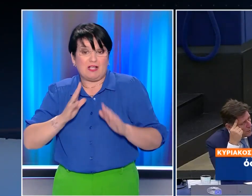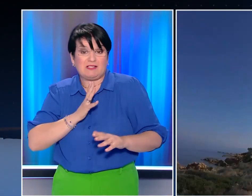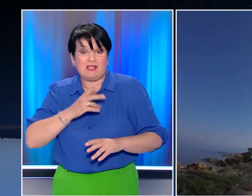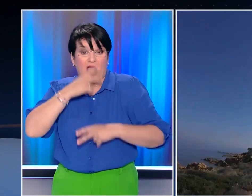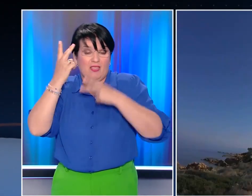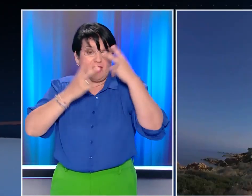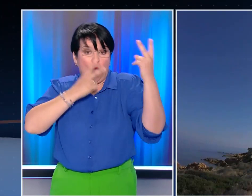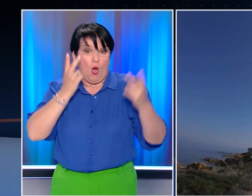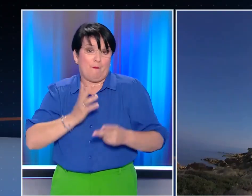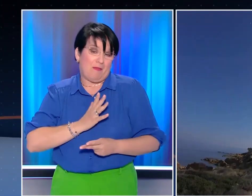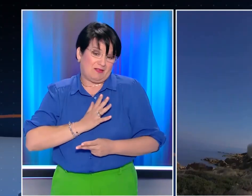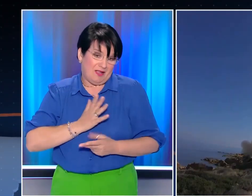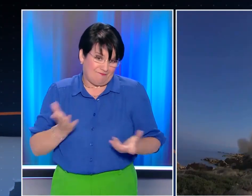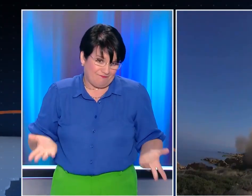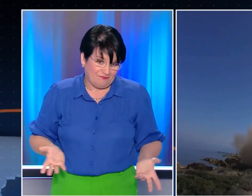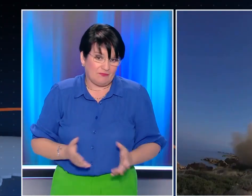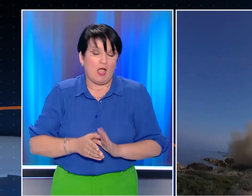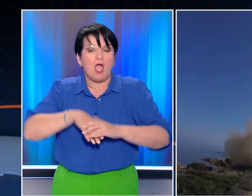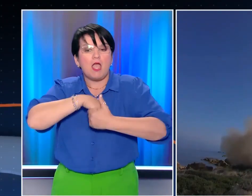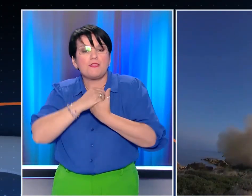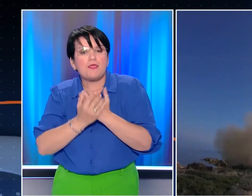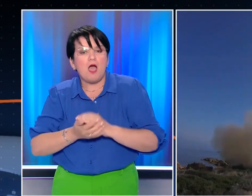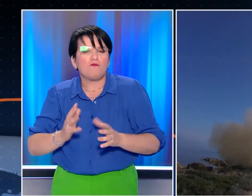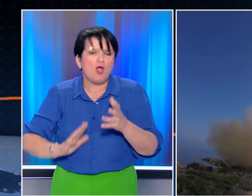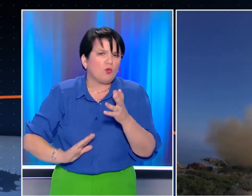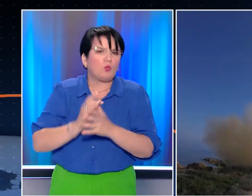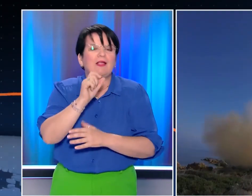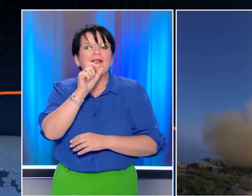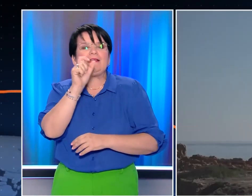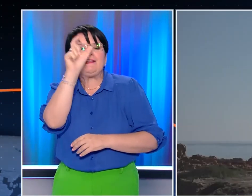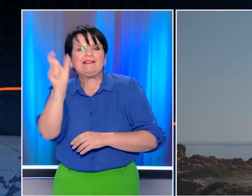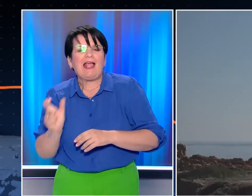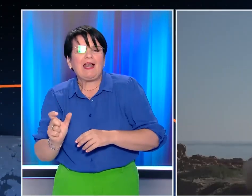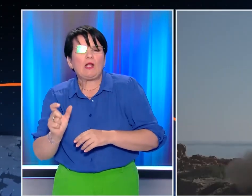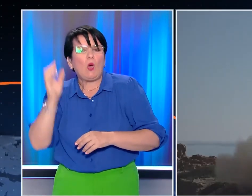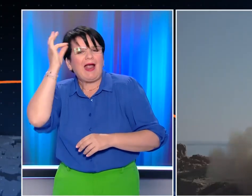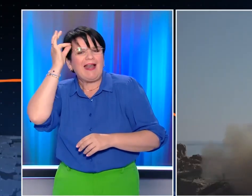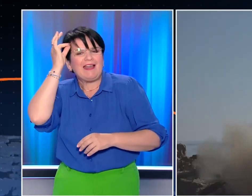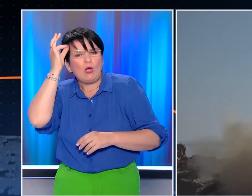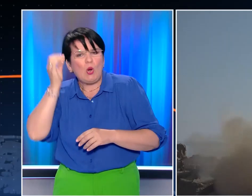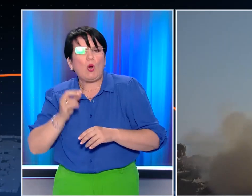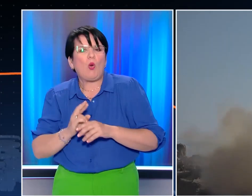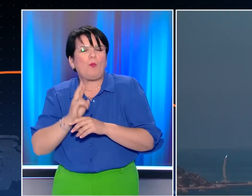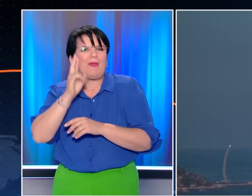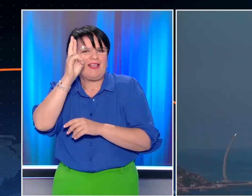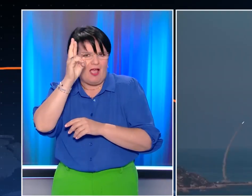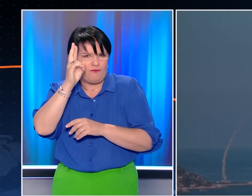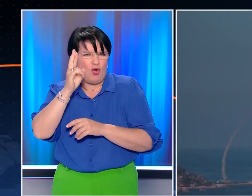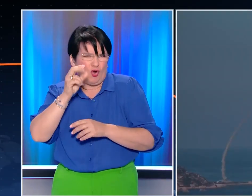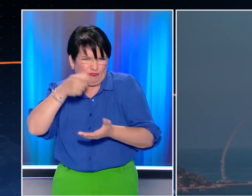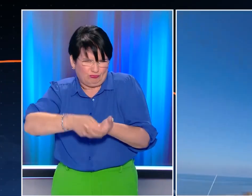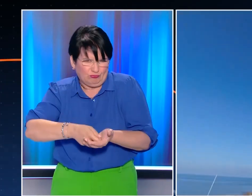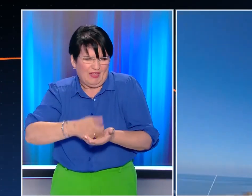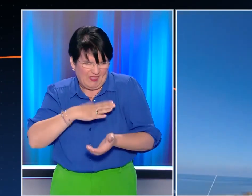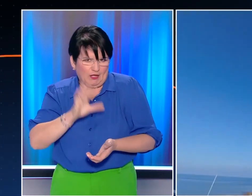Το μεγάλο ενδιαφέρον των Τούρκων Να αγοράσουν το προηγμένο Ιταλογαλλικό αντιπειραυλικό σύστημα ΣΑΜΠ Έχει φέρει ξανά κοντά την Άγκυρα και τη